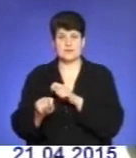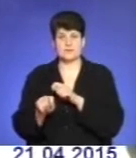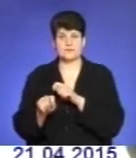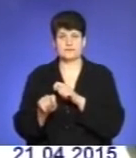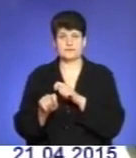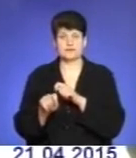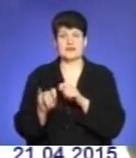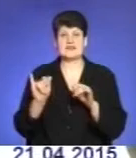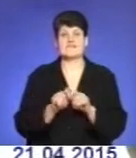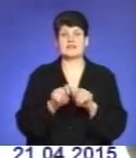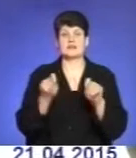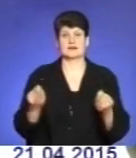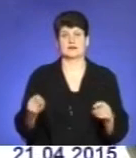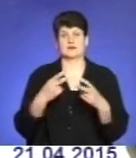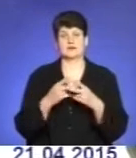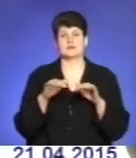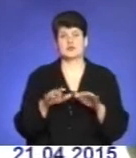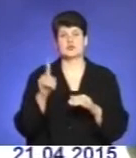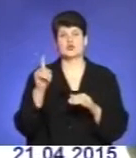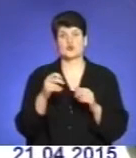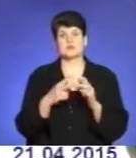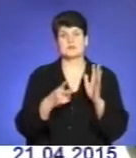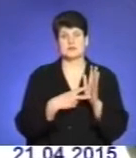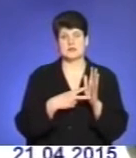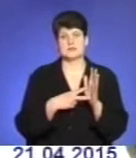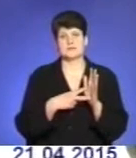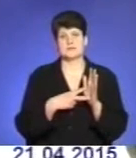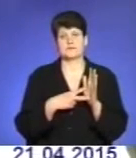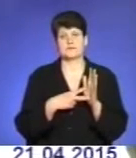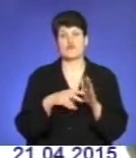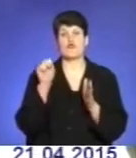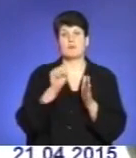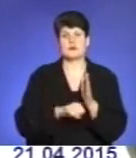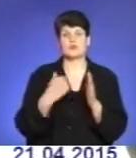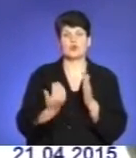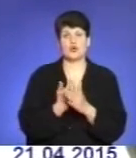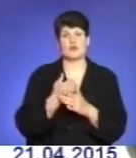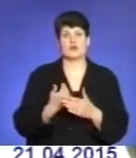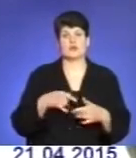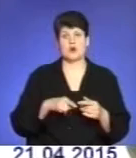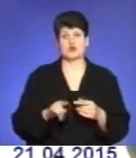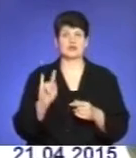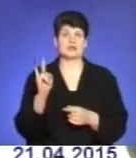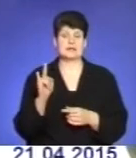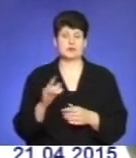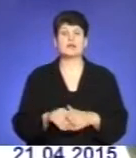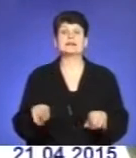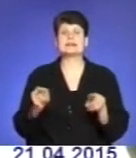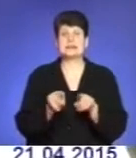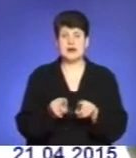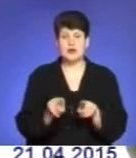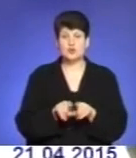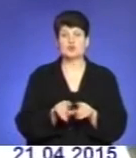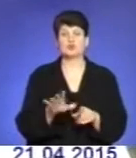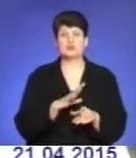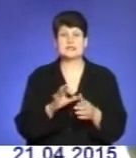відкрито проваження за ст. 117 КК – це вбивство новонародженої дитини. Також зразу ж